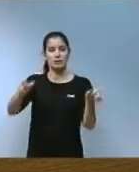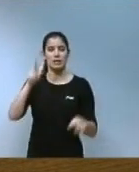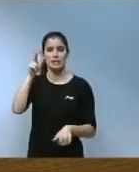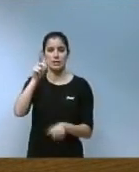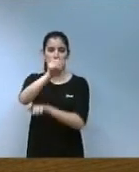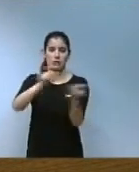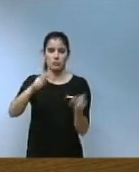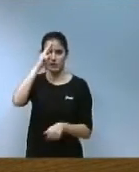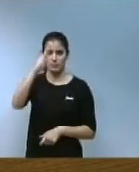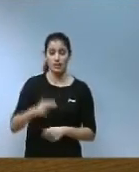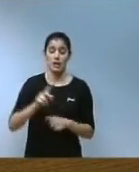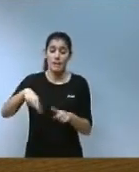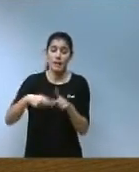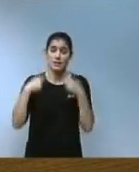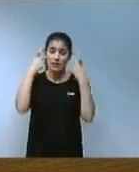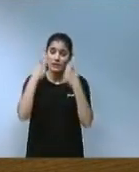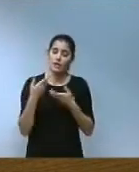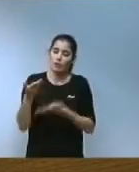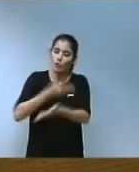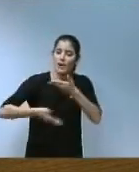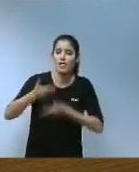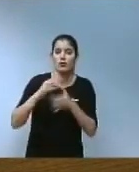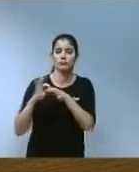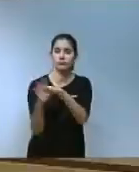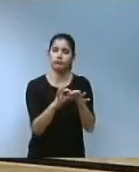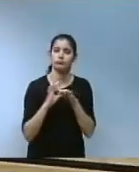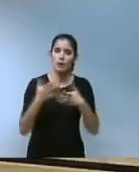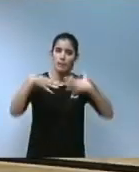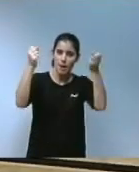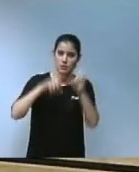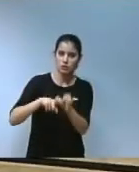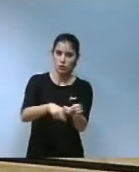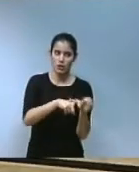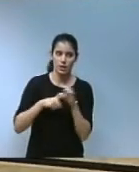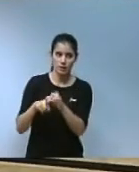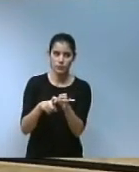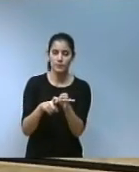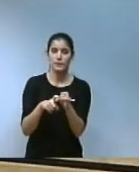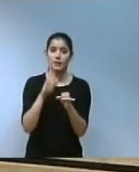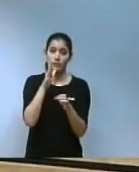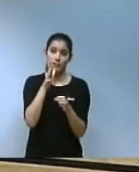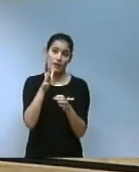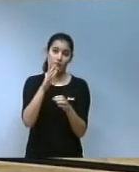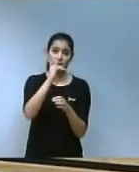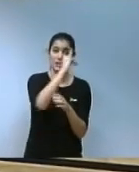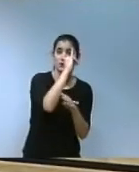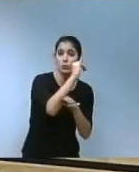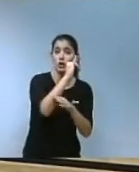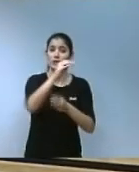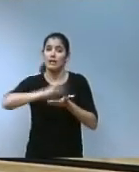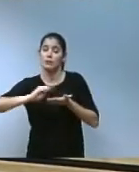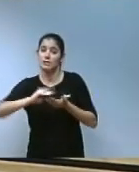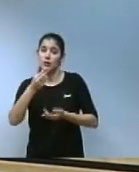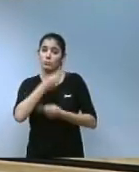així com generar sinergies i millorar la cooperació entre agents socials i econòmics, institucions, associacions i administracions